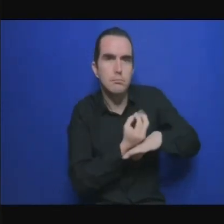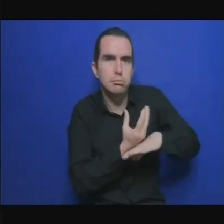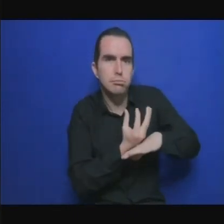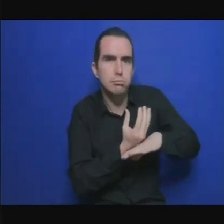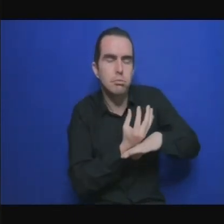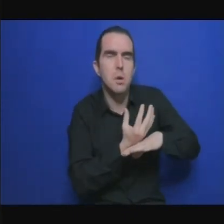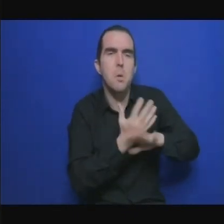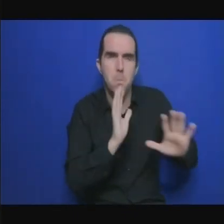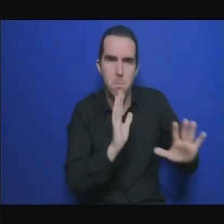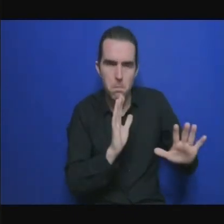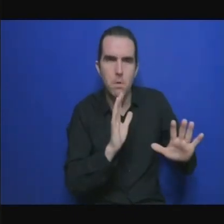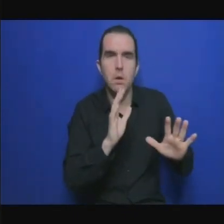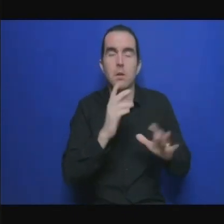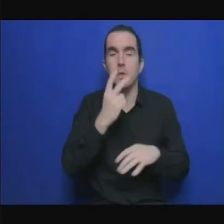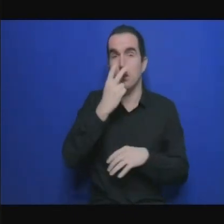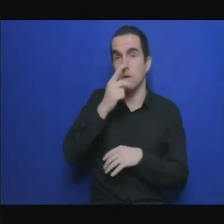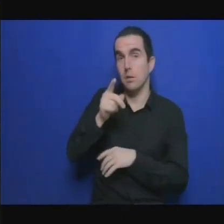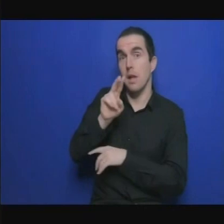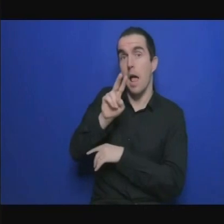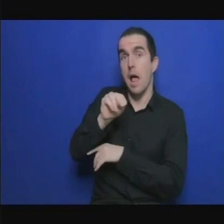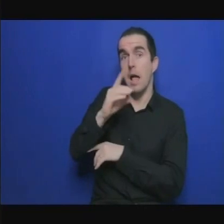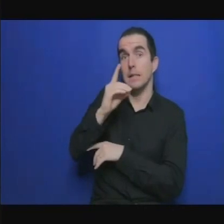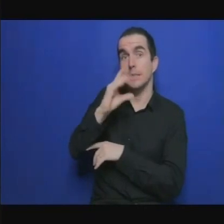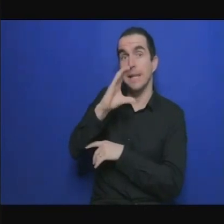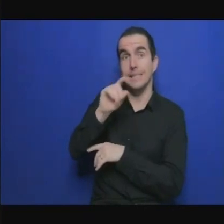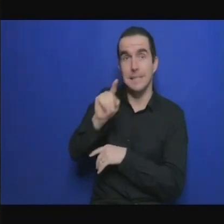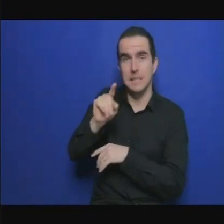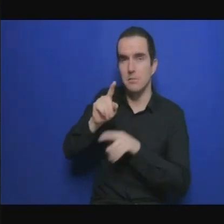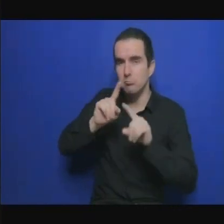du point de vue du secteur privé